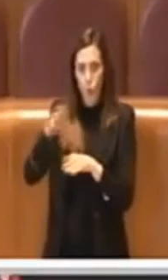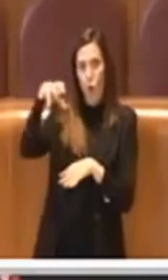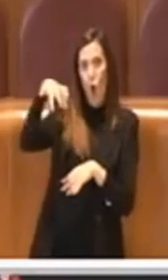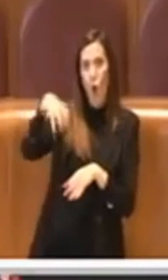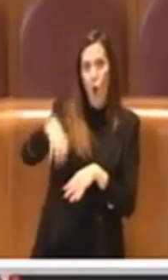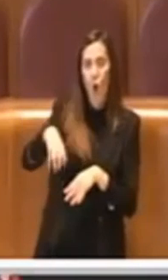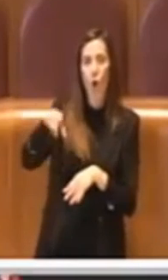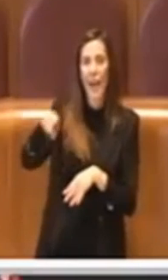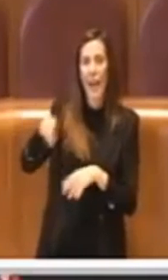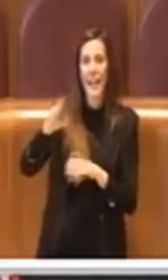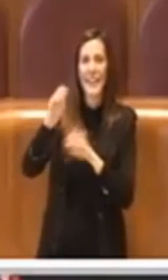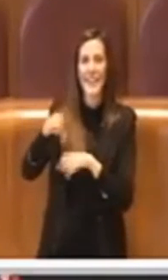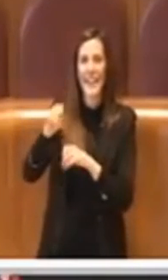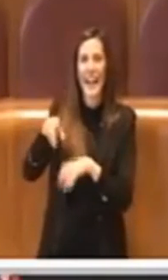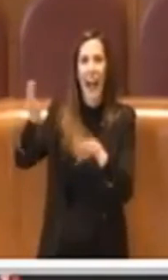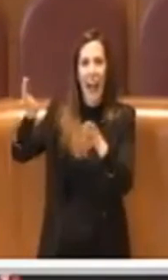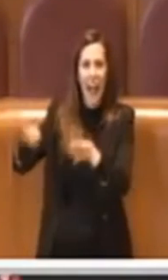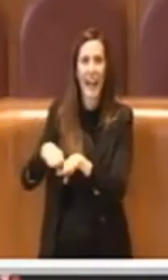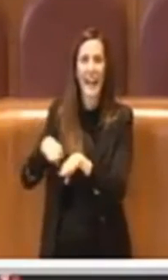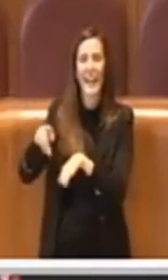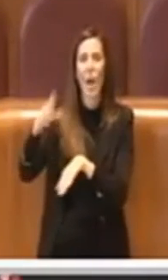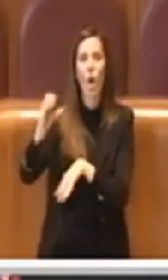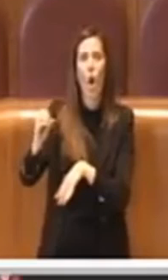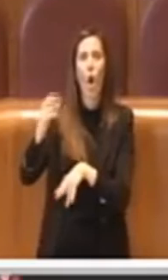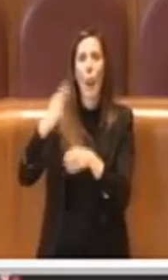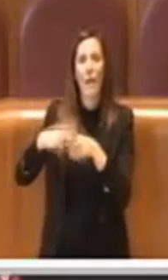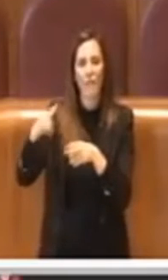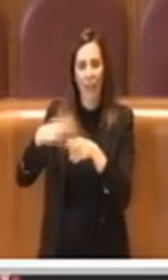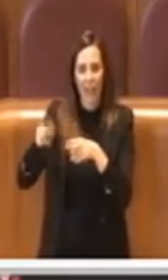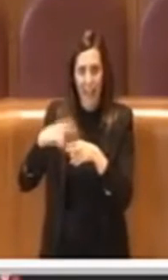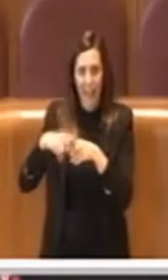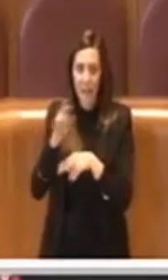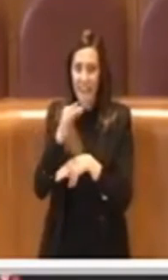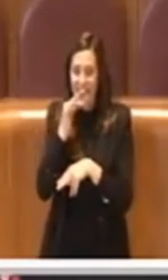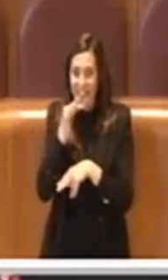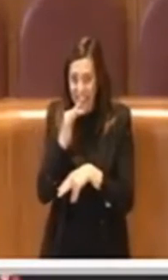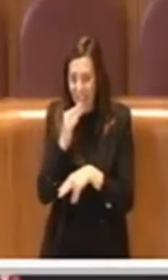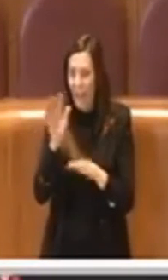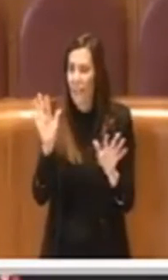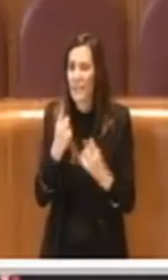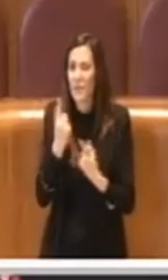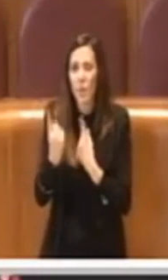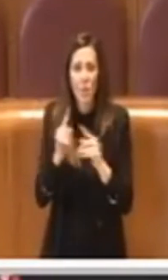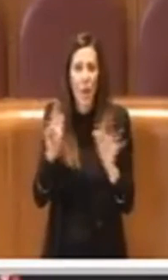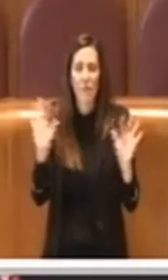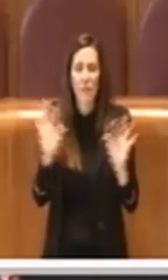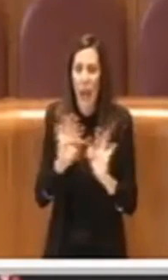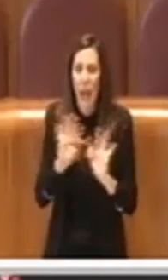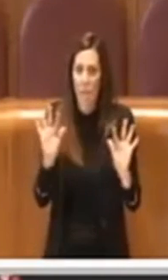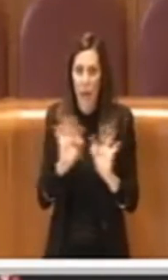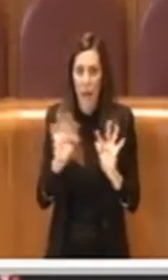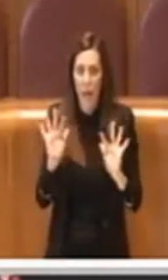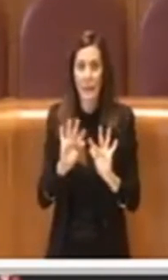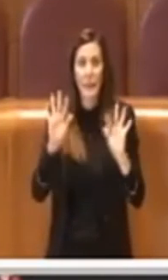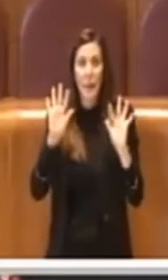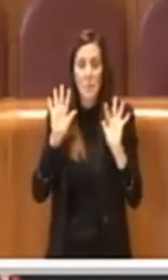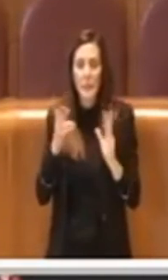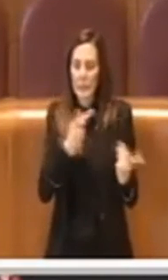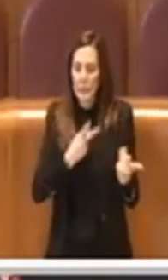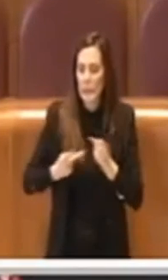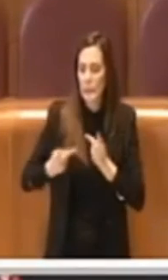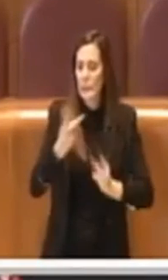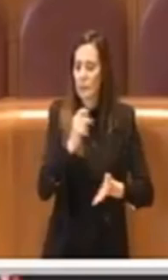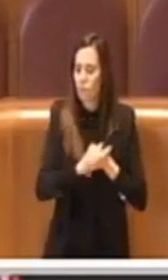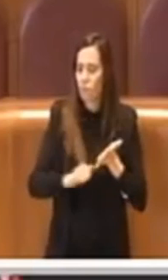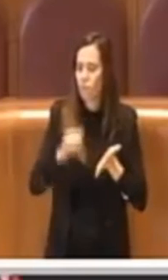anticipo, per cui è stata una situazione contingente drammatica, ma abbiamo cercato